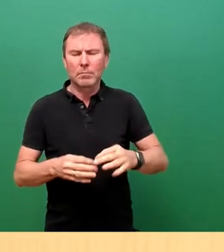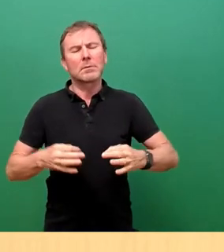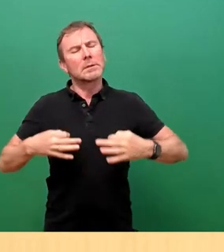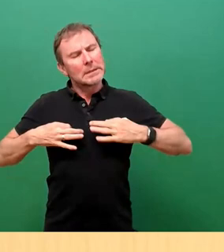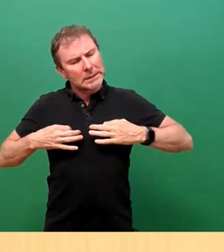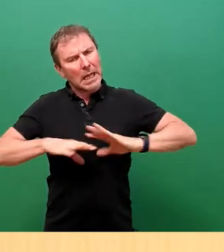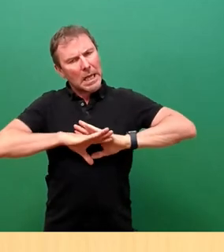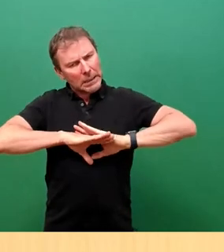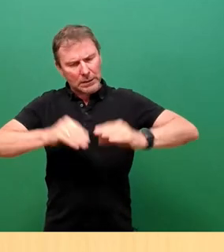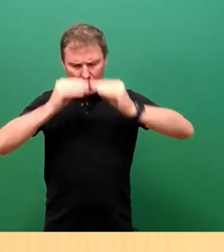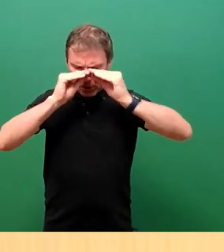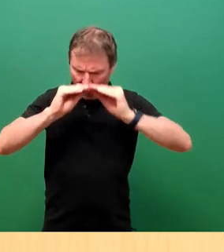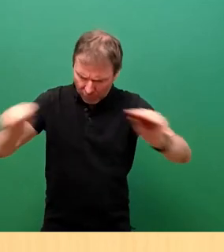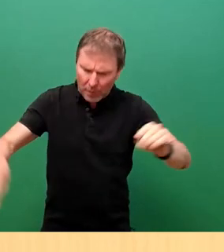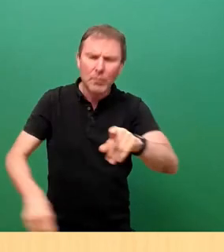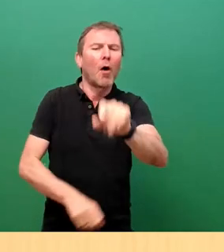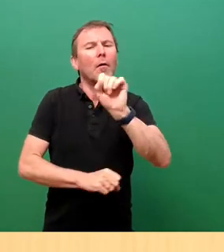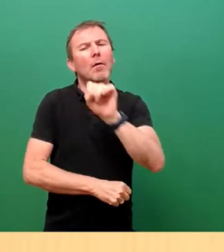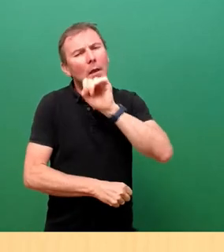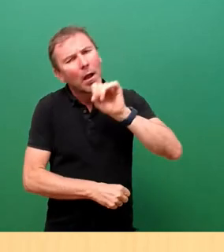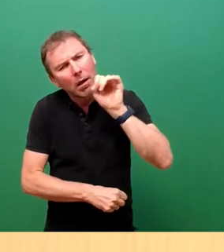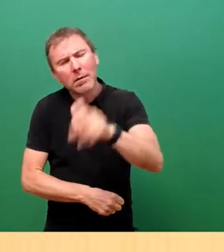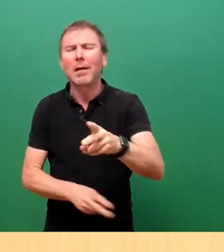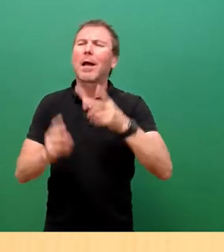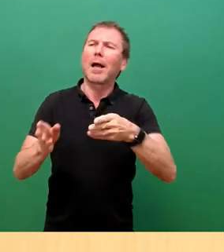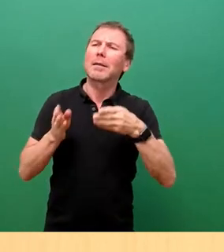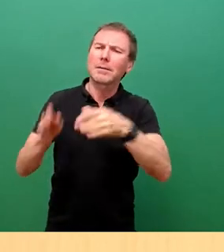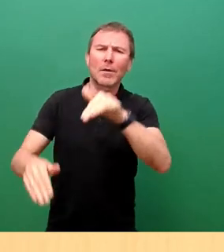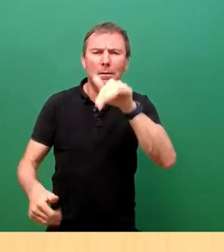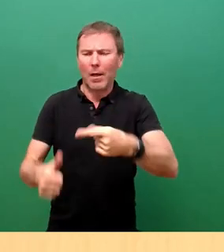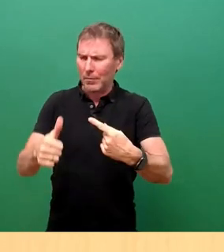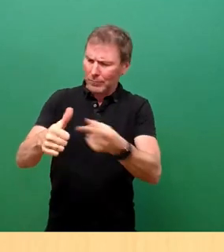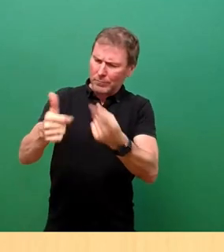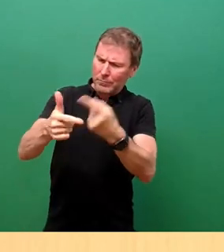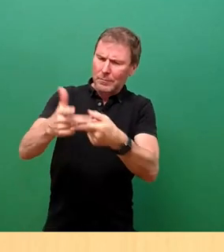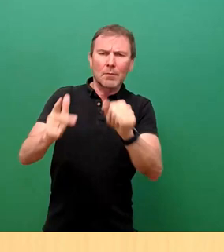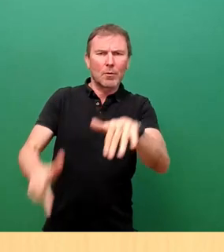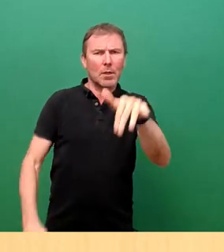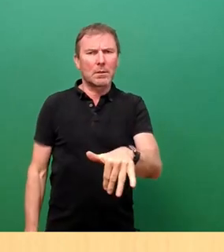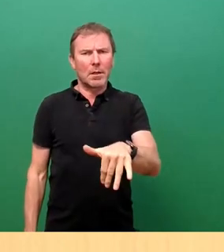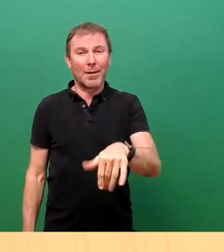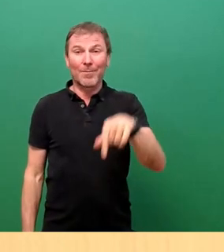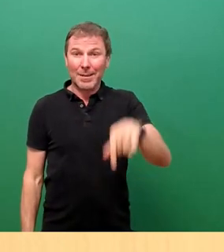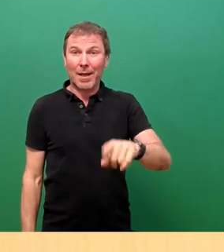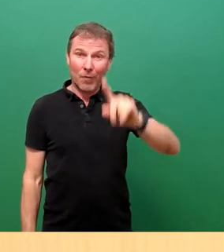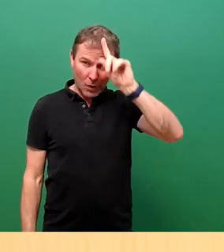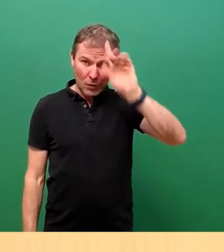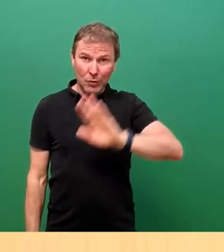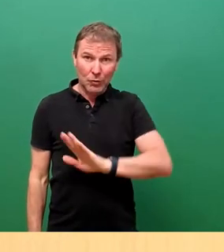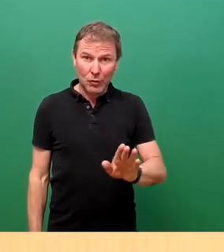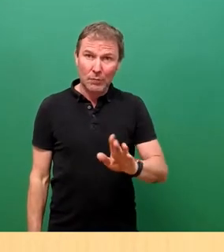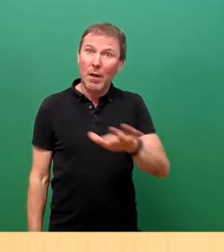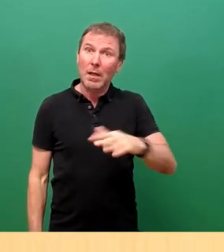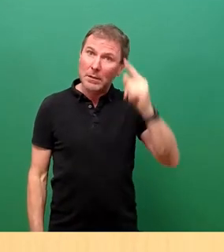habt keine Angst. Ihr könnt klagen, ihr habt den Rechtsweg offen. Diese und jene Möglichkeiten gibt es. Hier wird auf Deutsch gesagt, keiner von der Landeshauptstadt